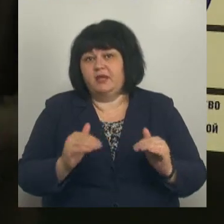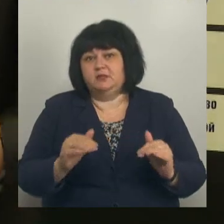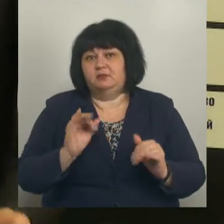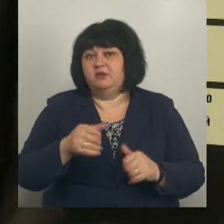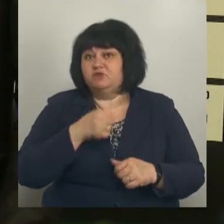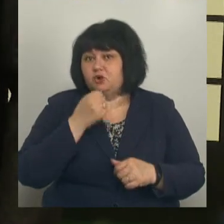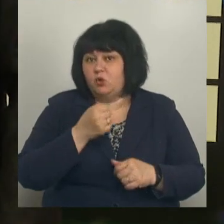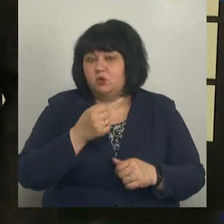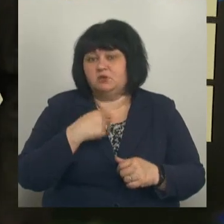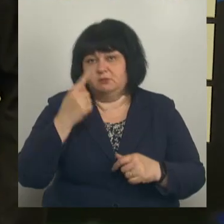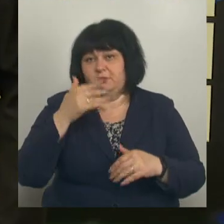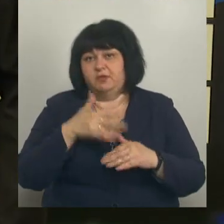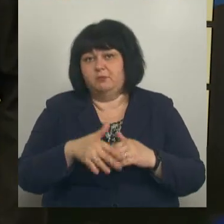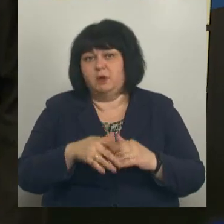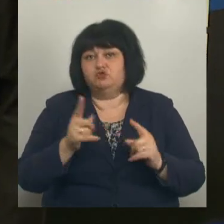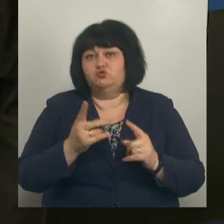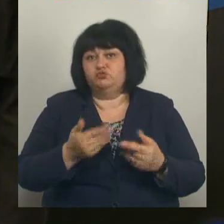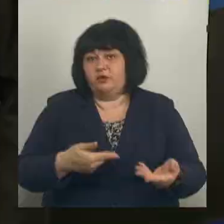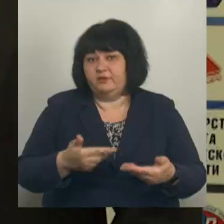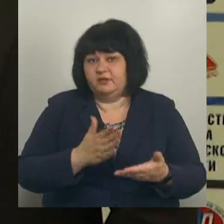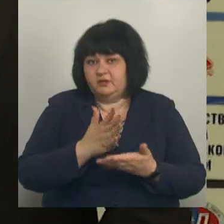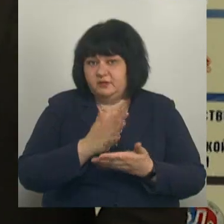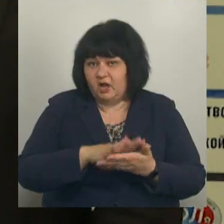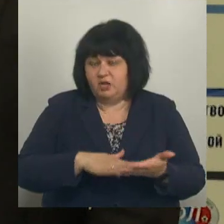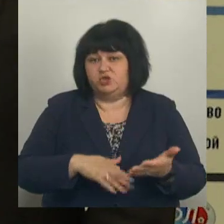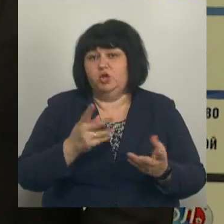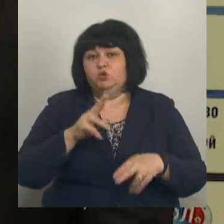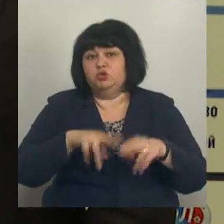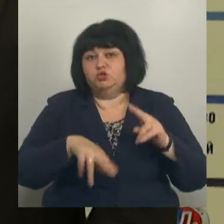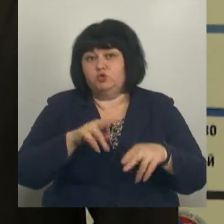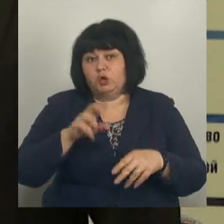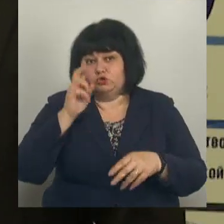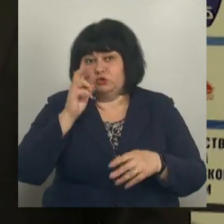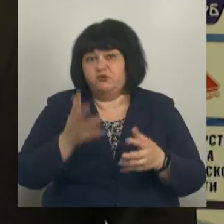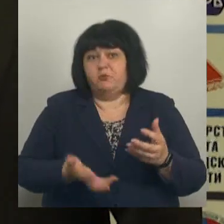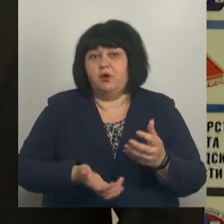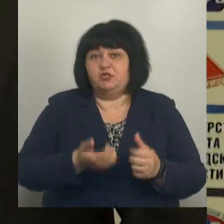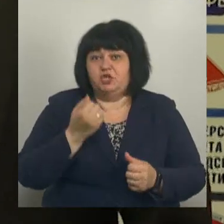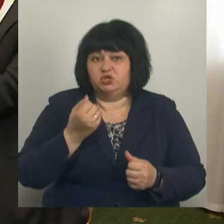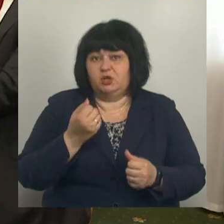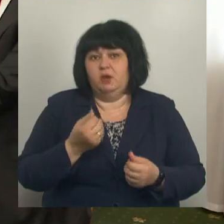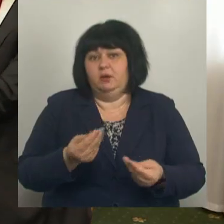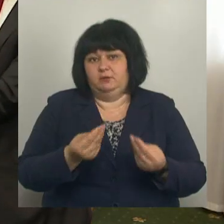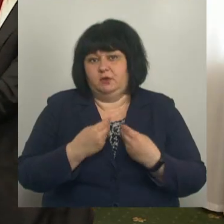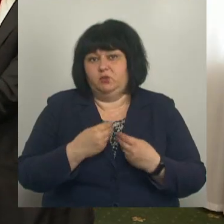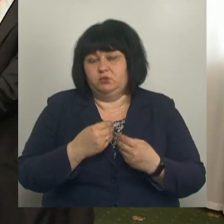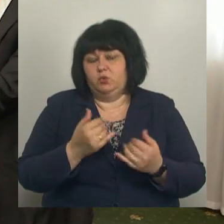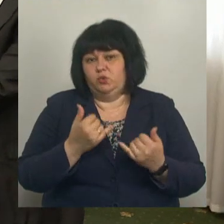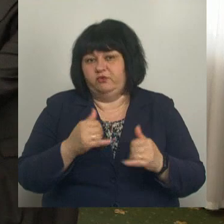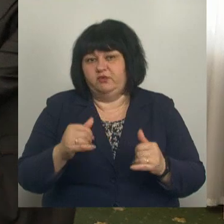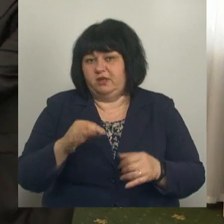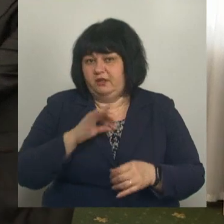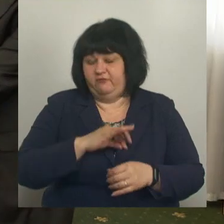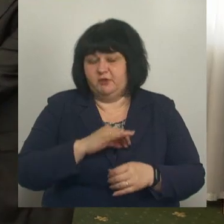взрослым. И мы понимаем, что нужно идти дальше, нужно строить. Федеральная поддержка, она приводит к удивительному эффекту. Во время